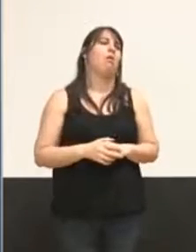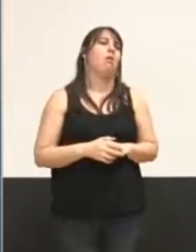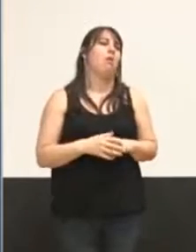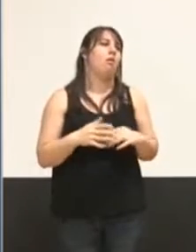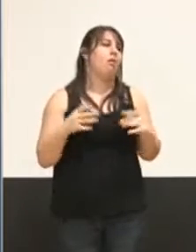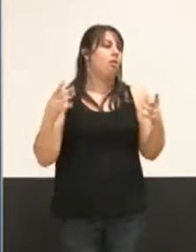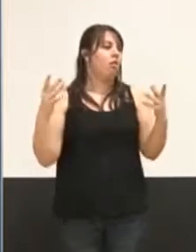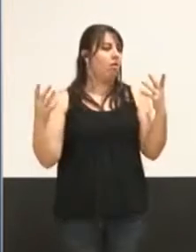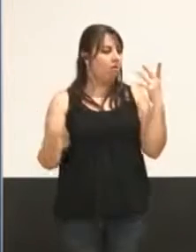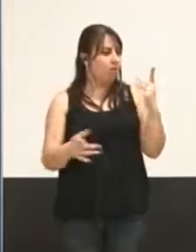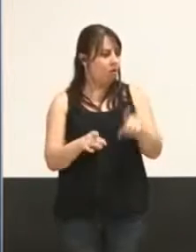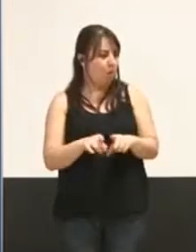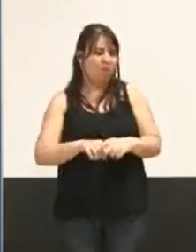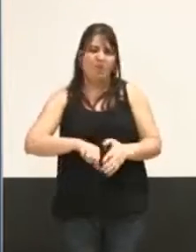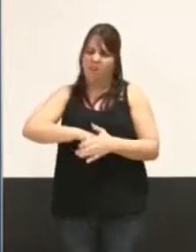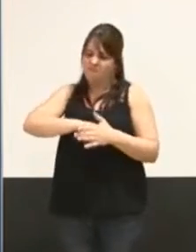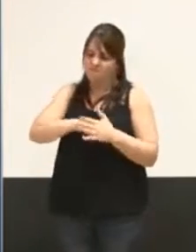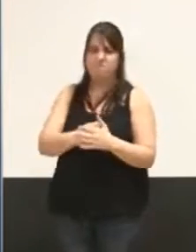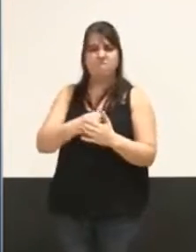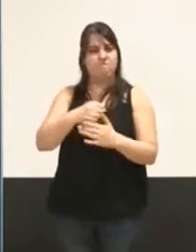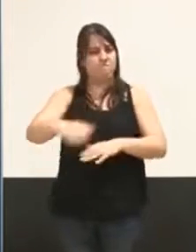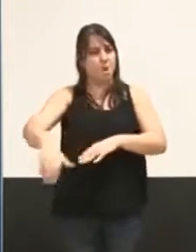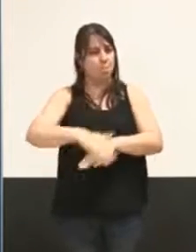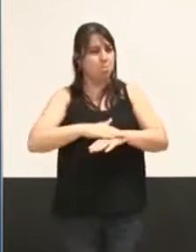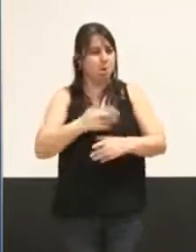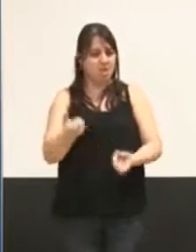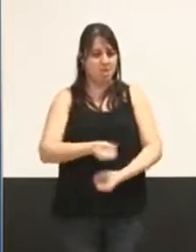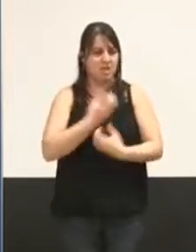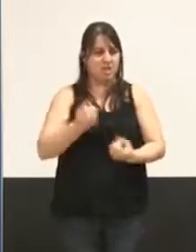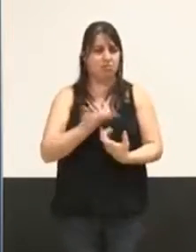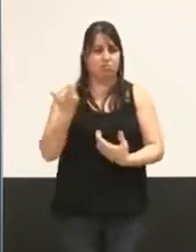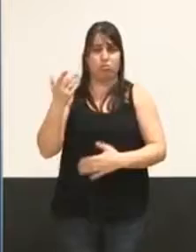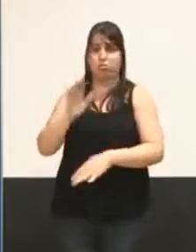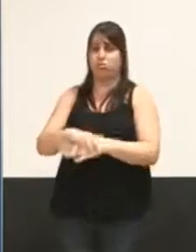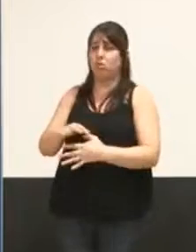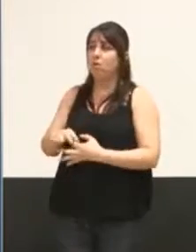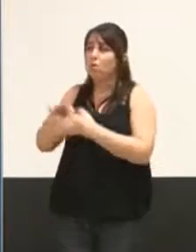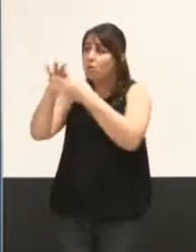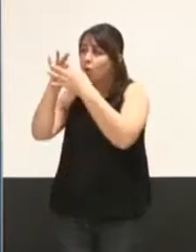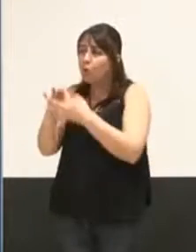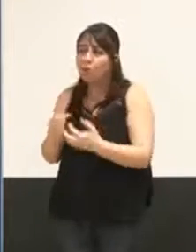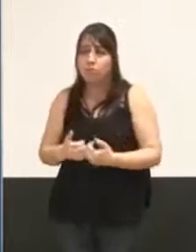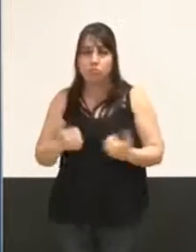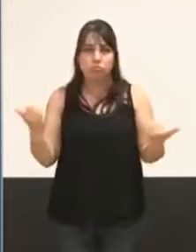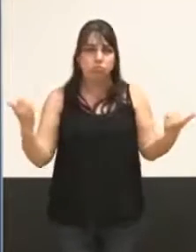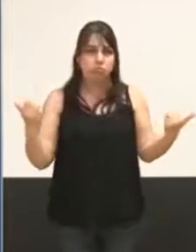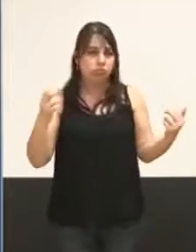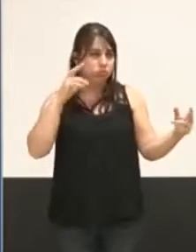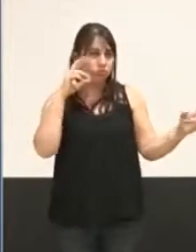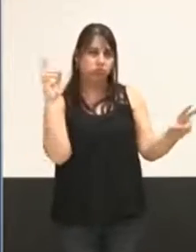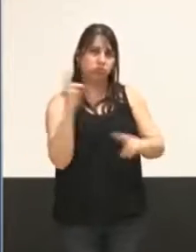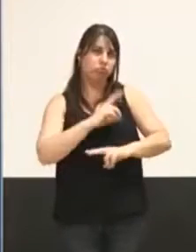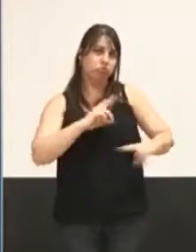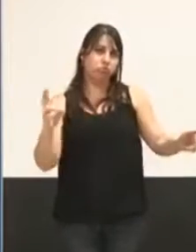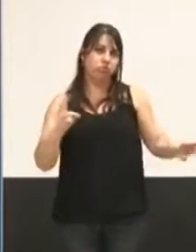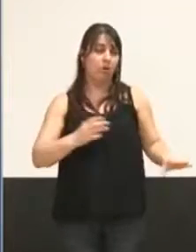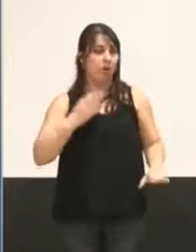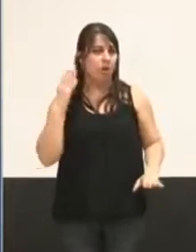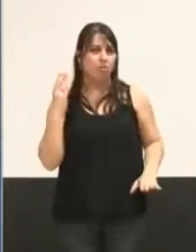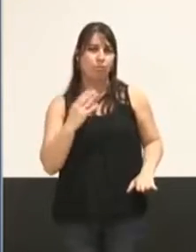des expressions politiques qui n'ont souvent pas grand-chose à voir avec la religion et contre lesquelles il faut lutter